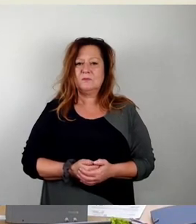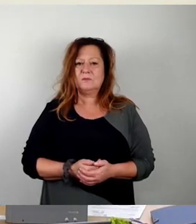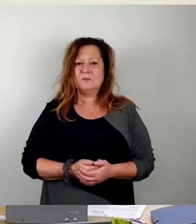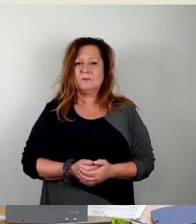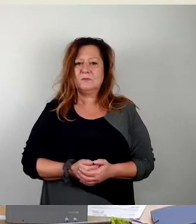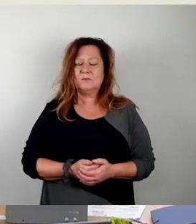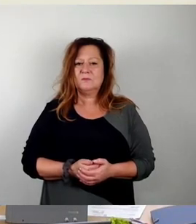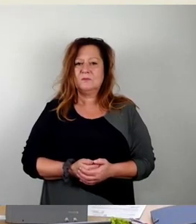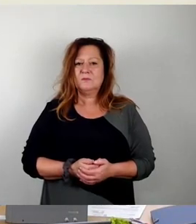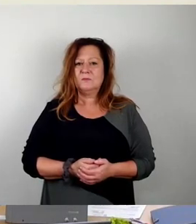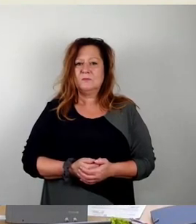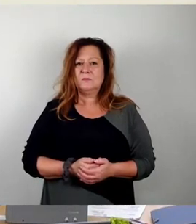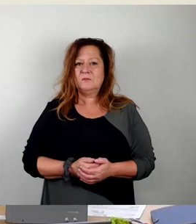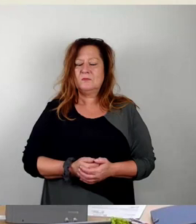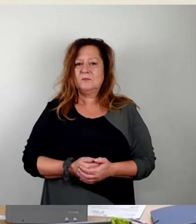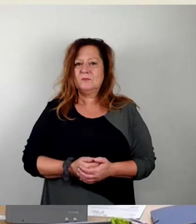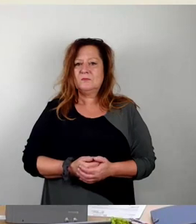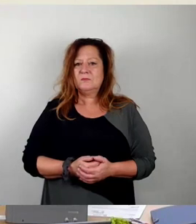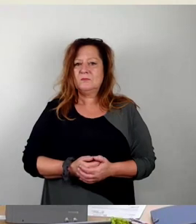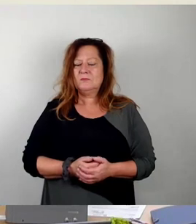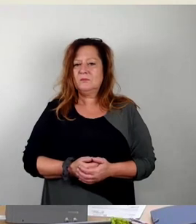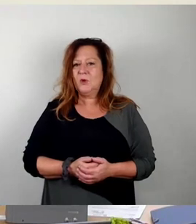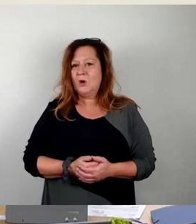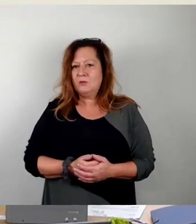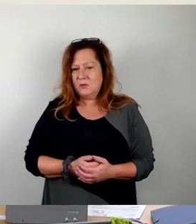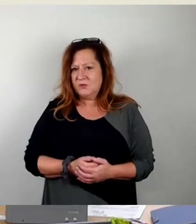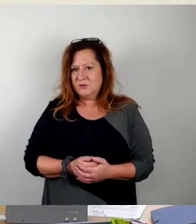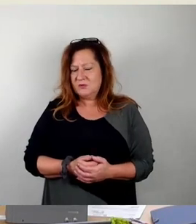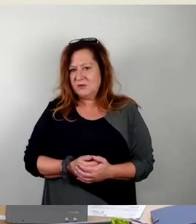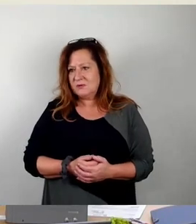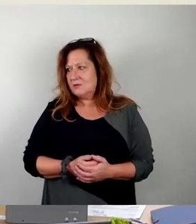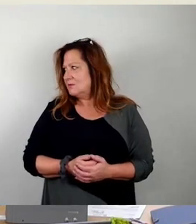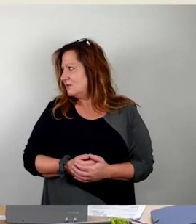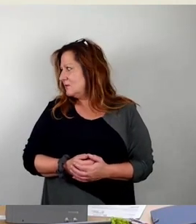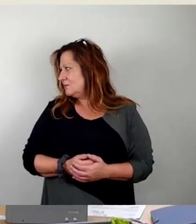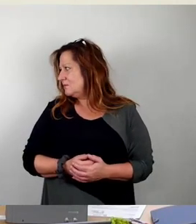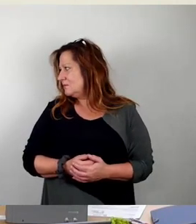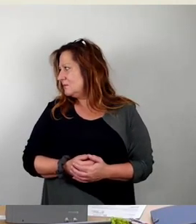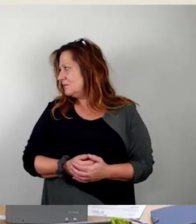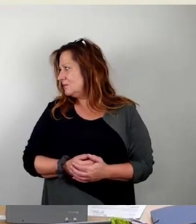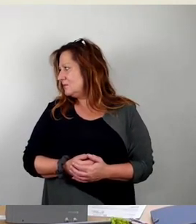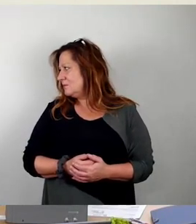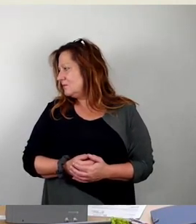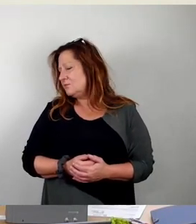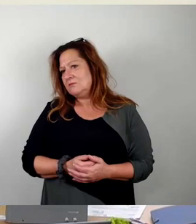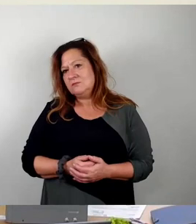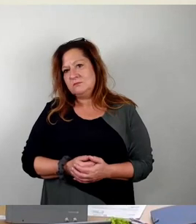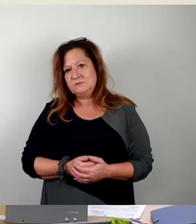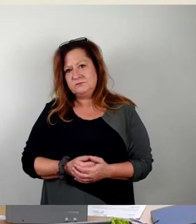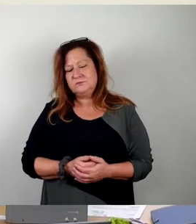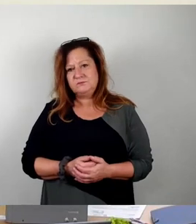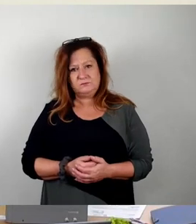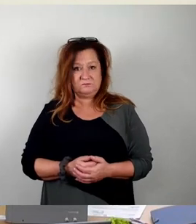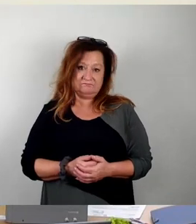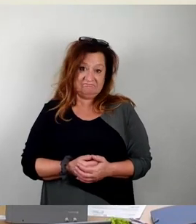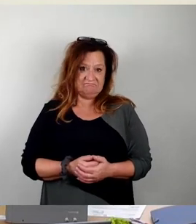Und vor das Wort Umnutzung bitte einfügen, das Wort Kündigung, und so weiter. Das war damit gemeint, aber Kündigung